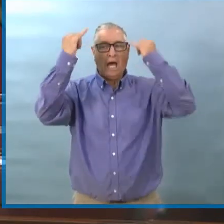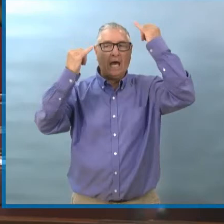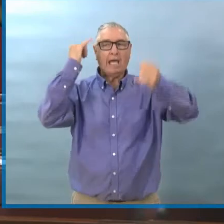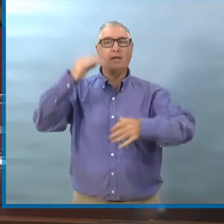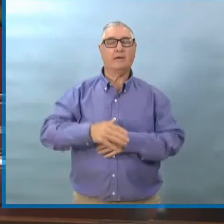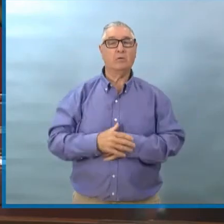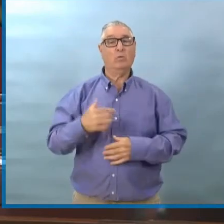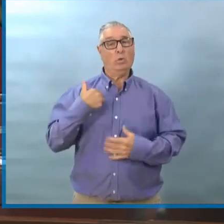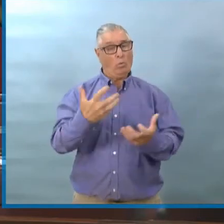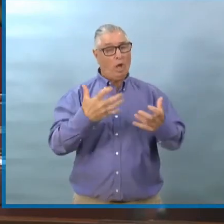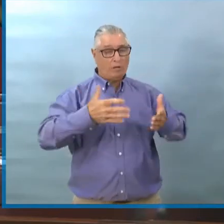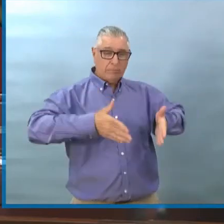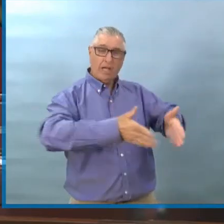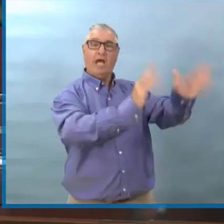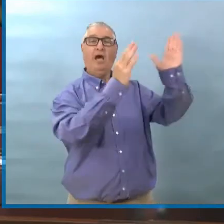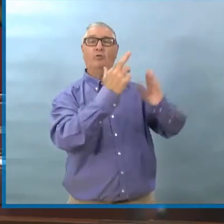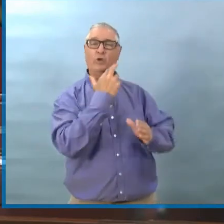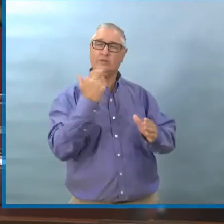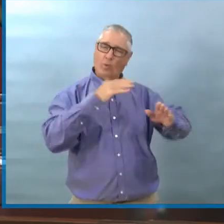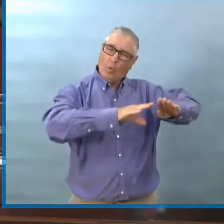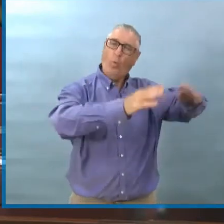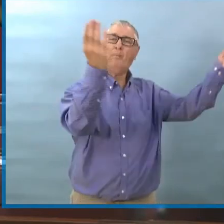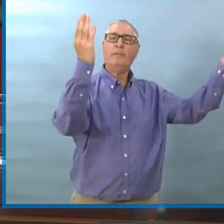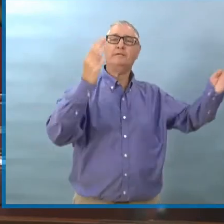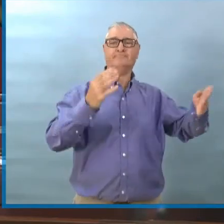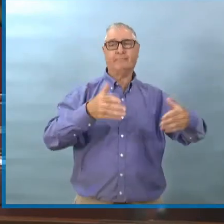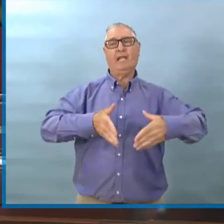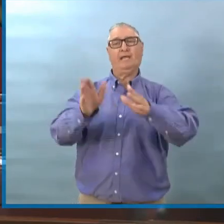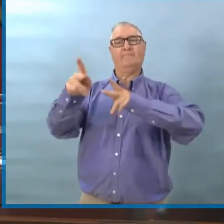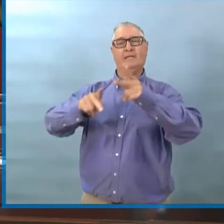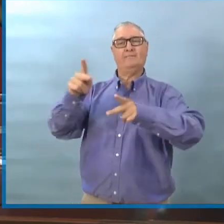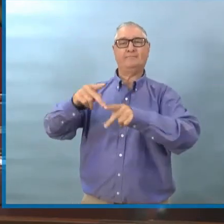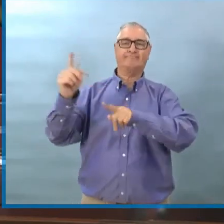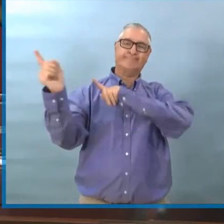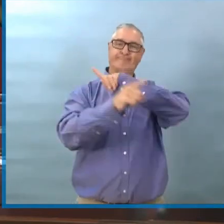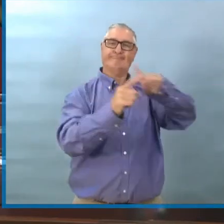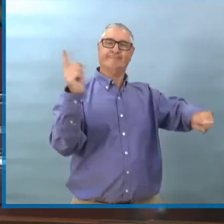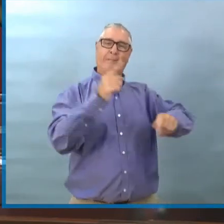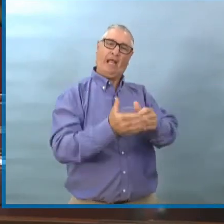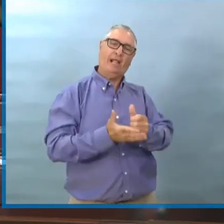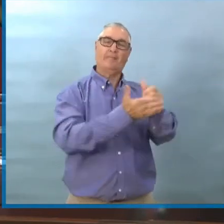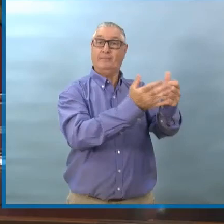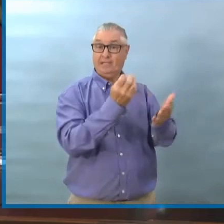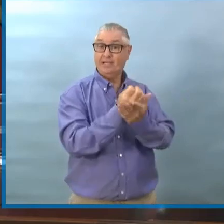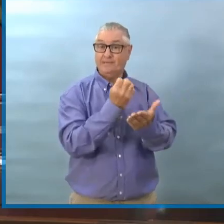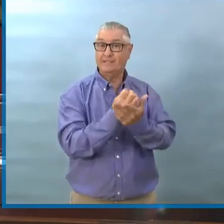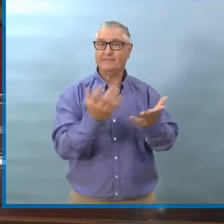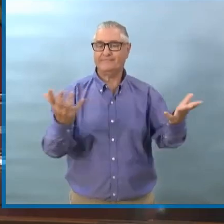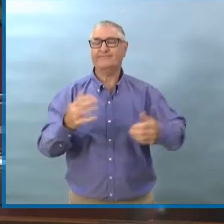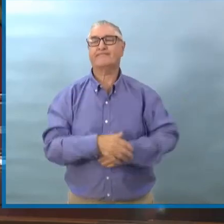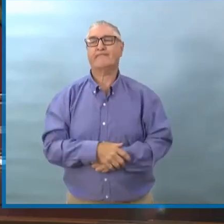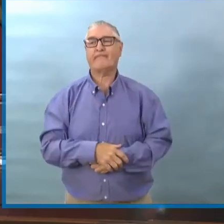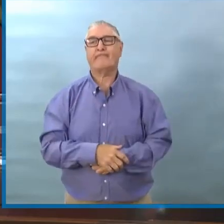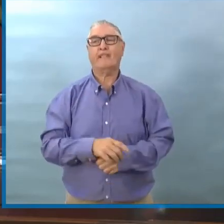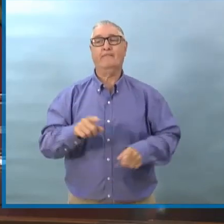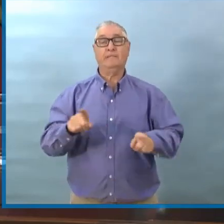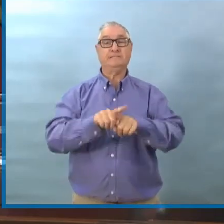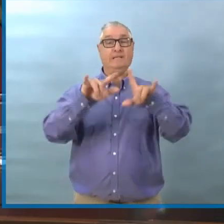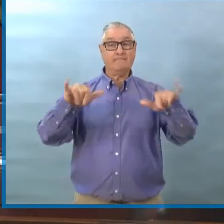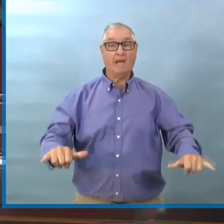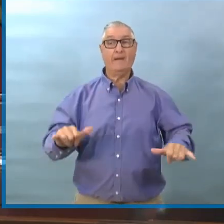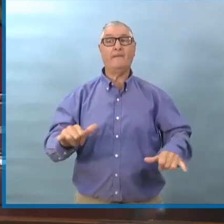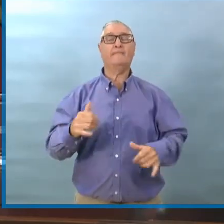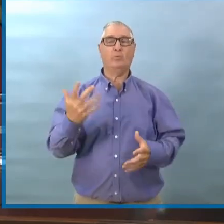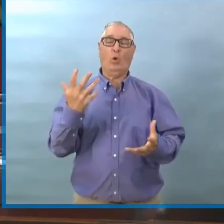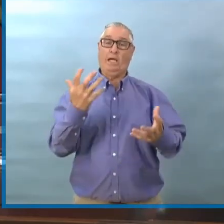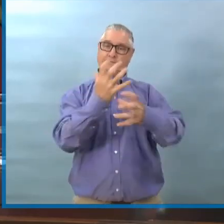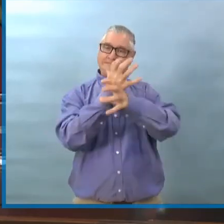la capacité des restaurants et en même temps garder